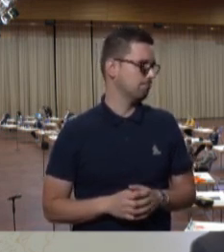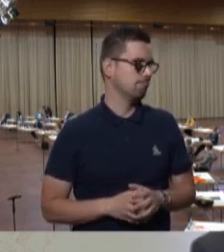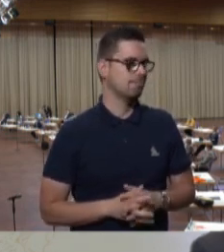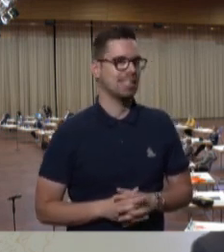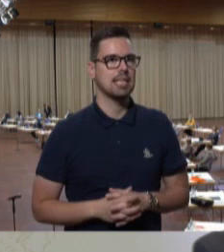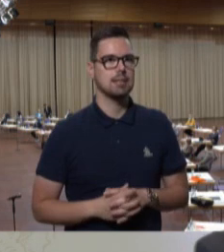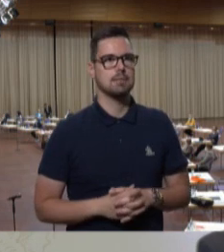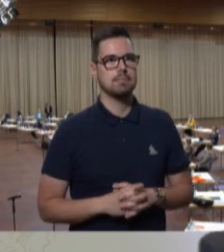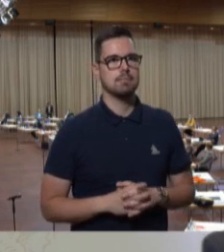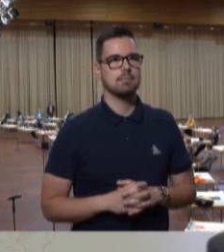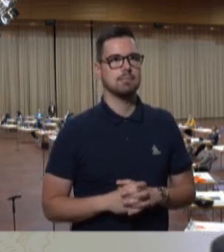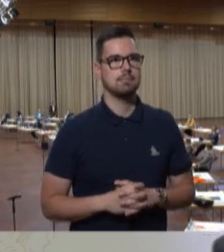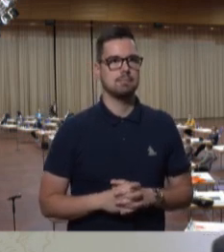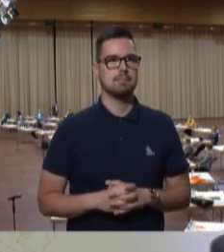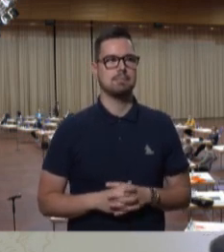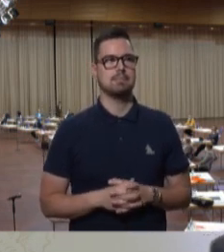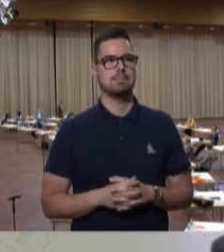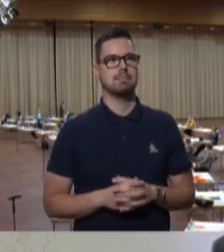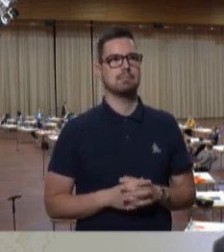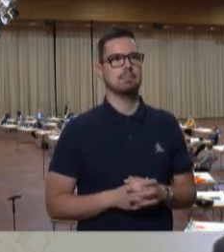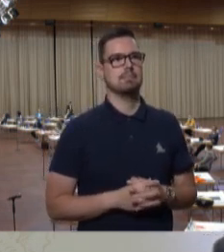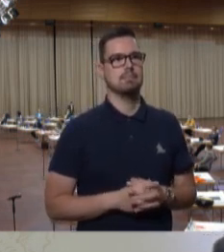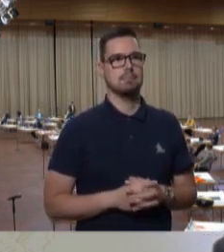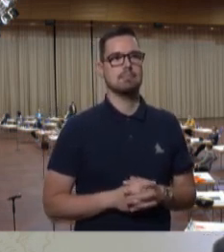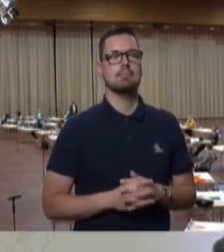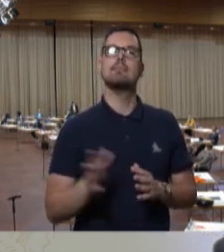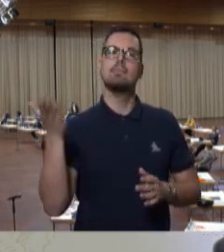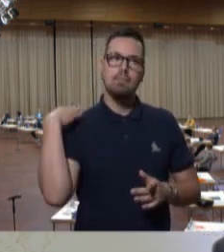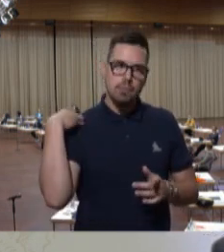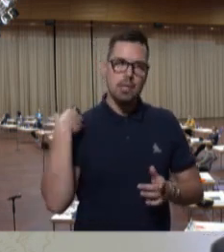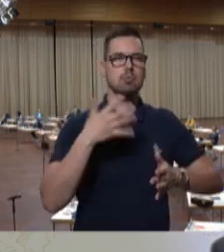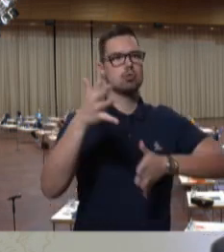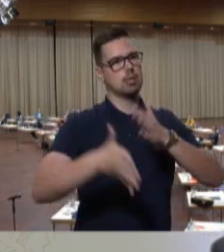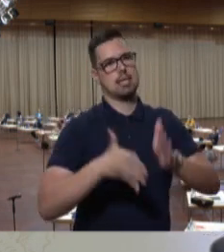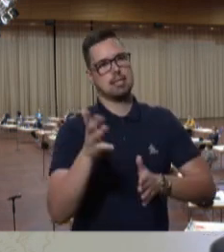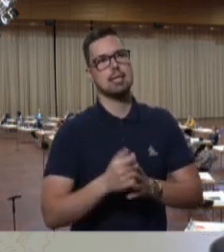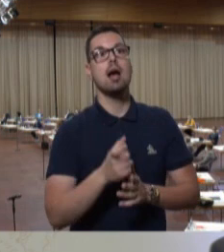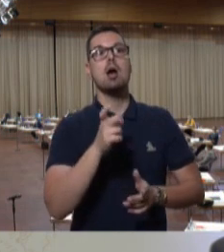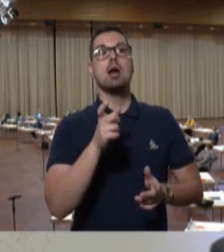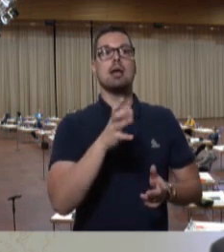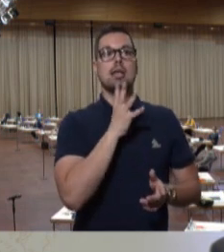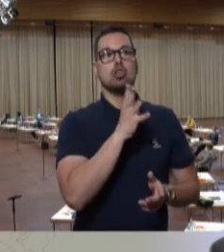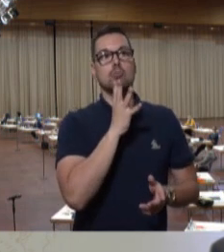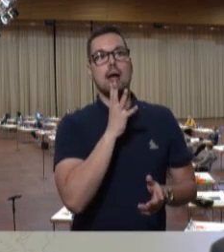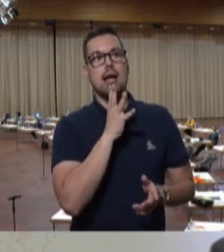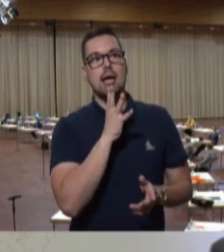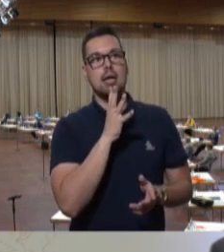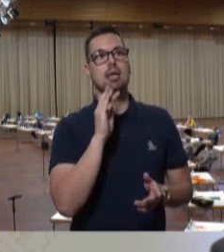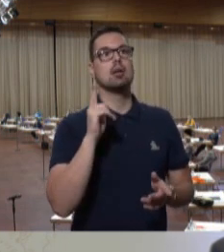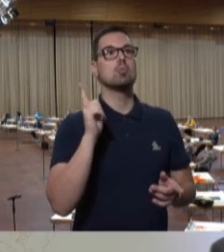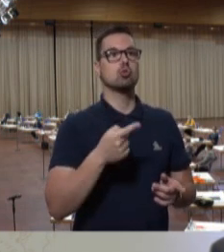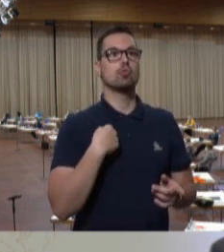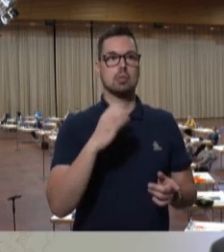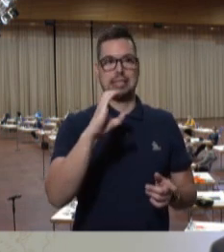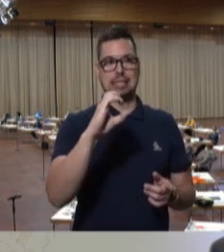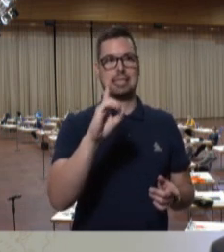Ich wiederhole gern, was ich in einer meiner ersten Reden hier im Plenum zu diesem Thema gesagt habe. Sprache muss für uns als CDU-Fraktion